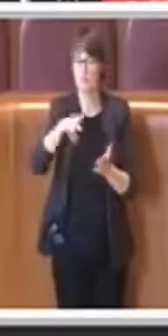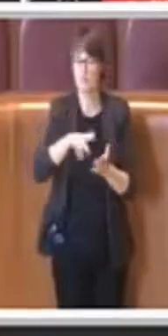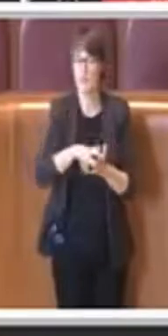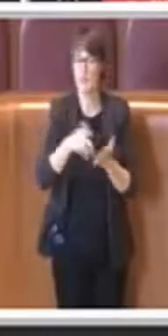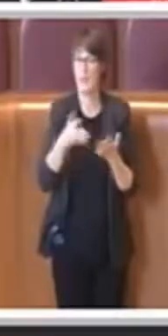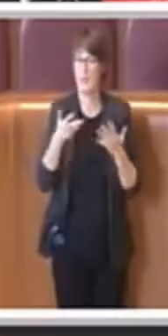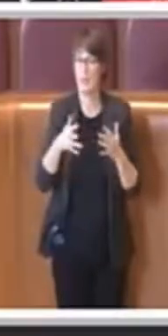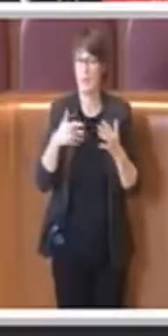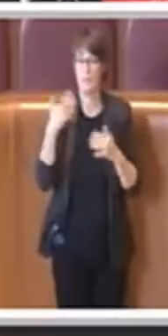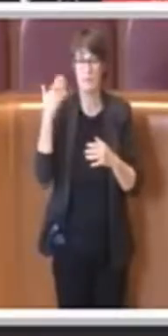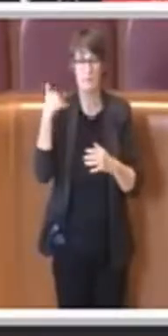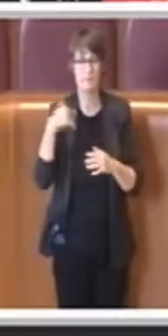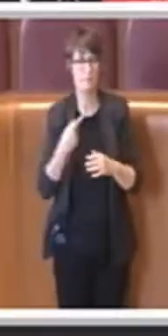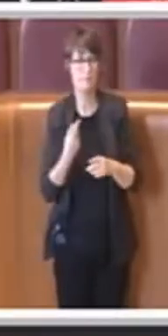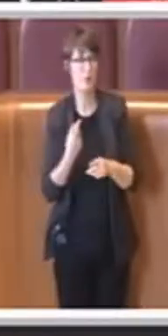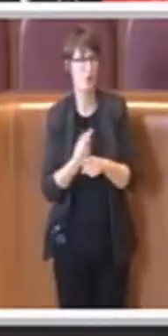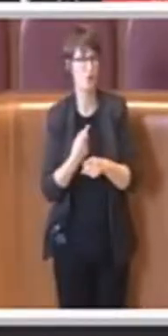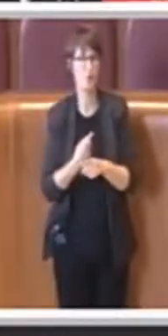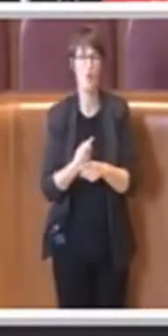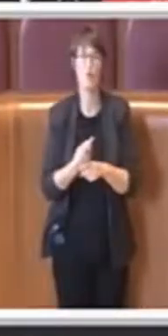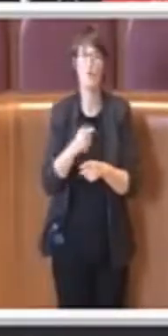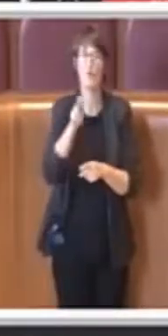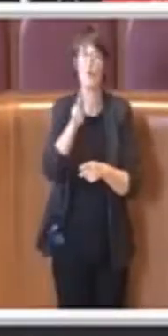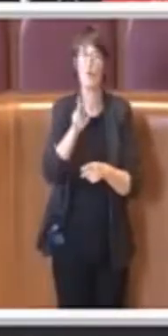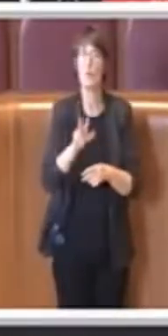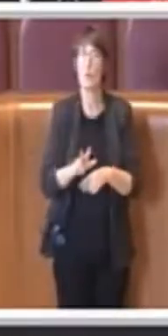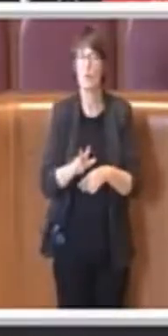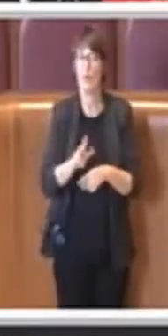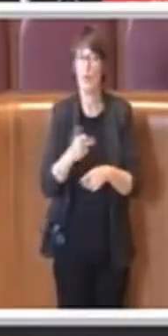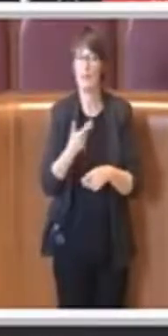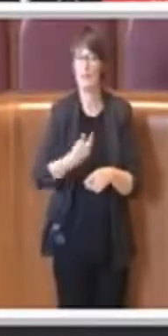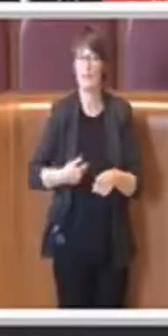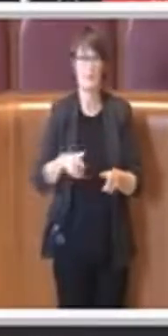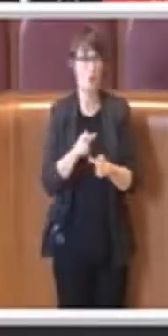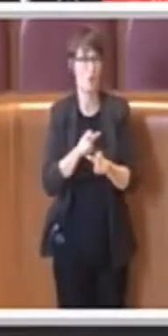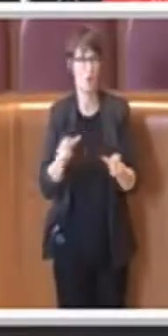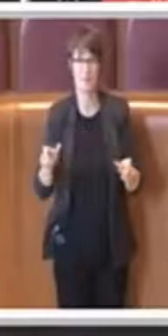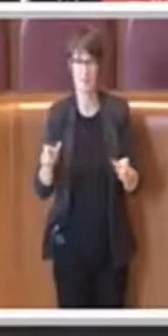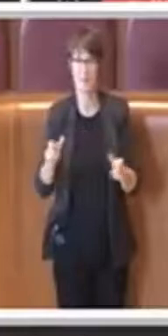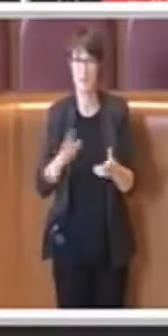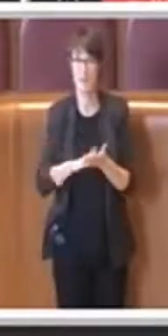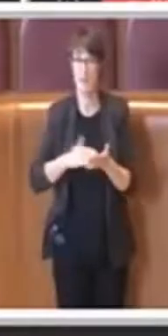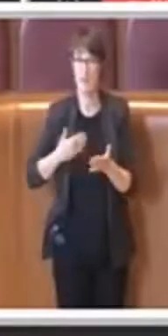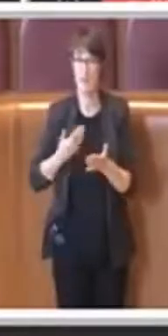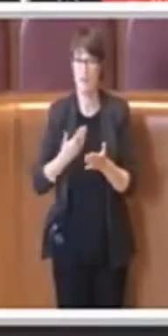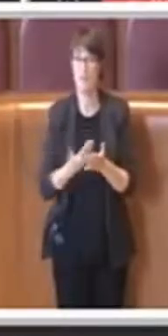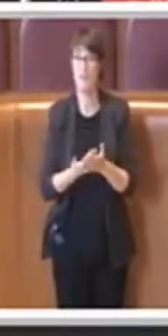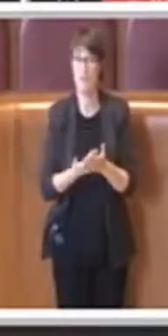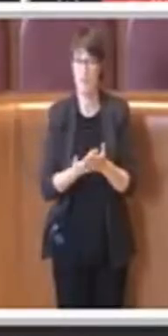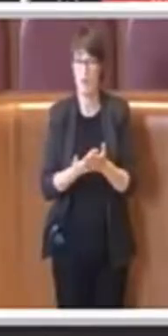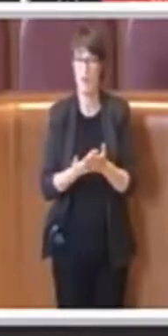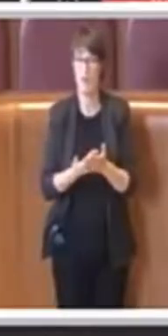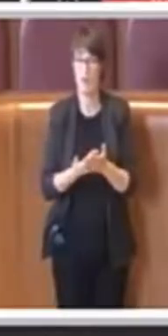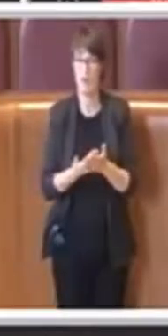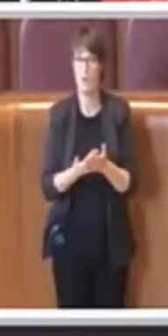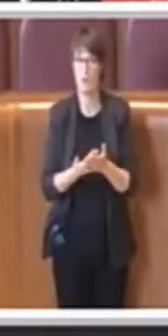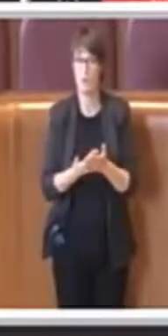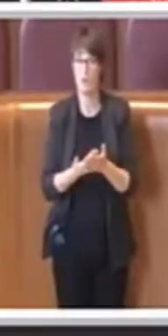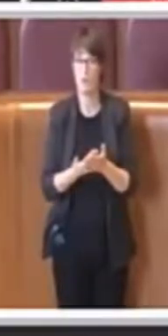era dei due terzi dei consiglieri assegnati all'assemblea capitolina e quindi assegnati all'assemblea, quindi due terzi di